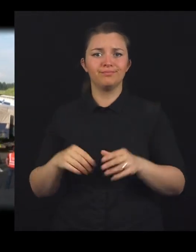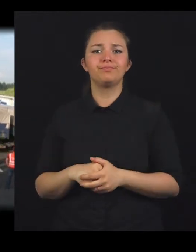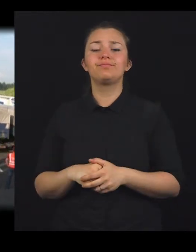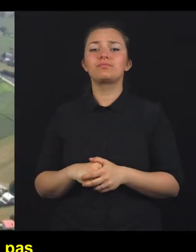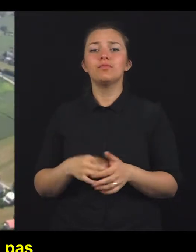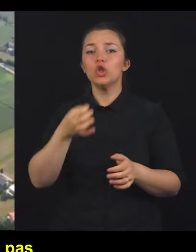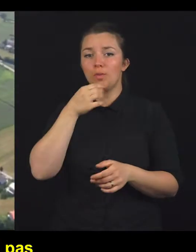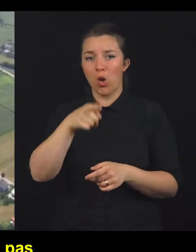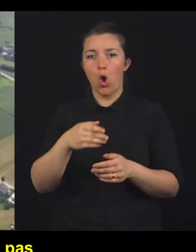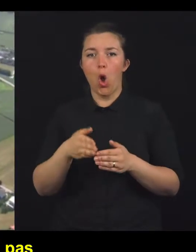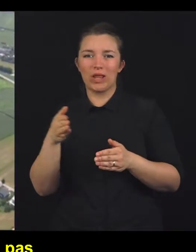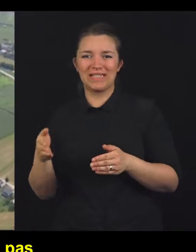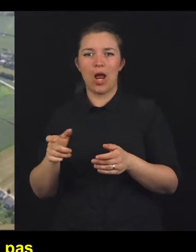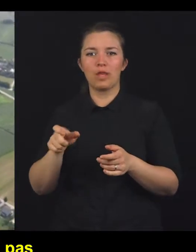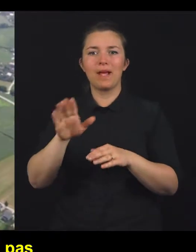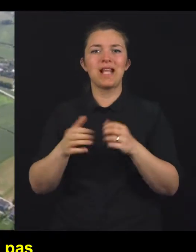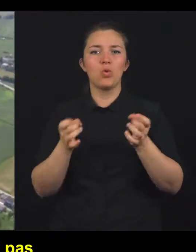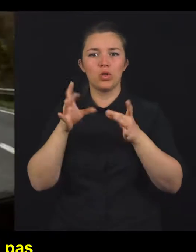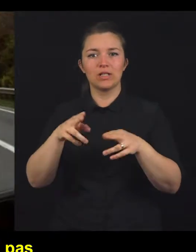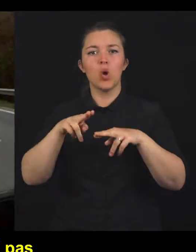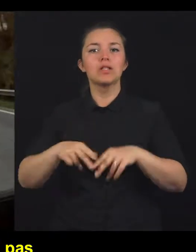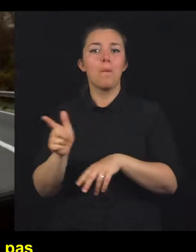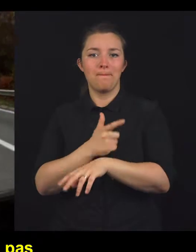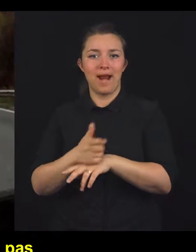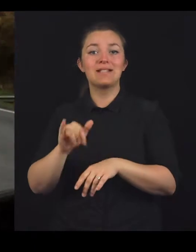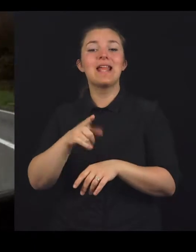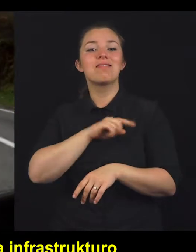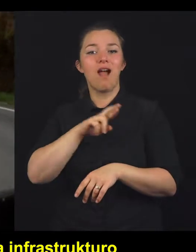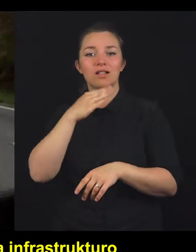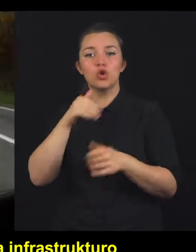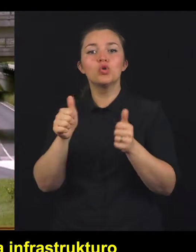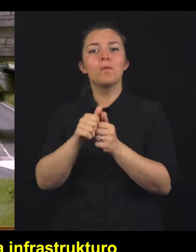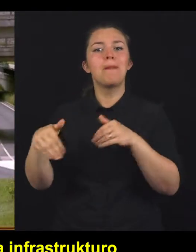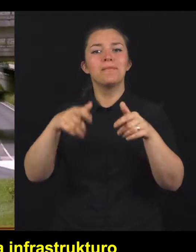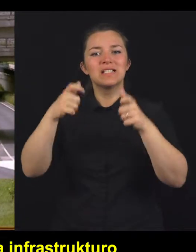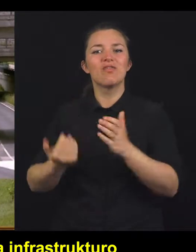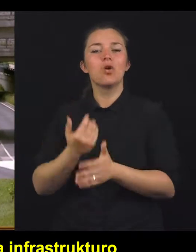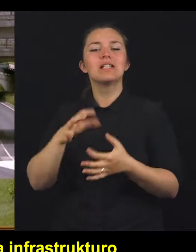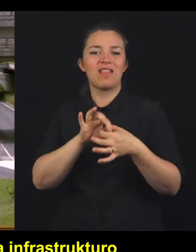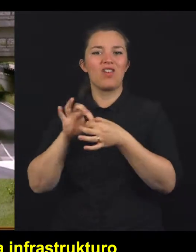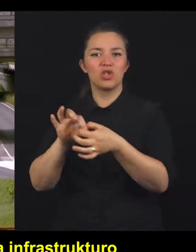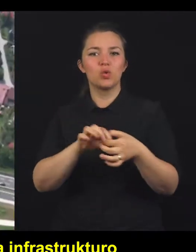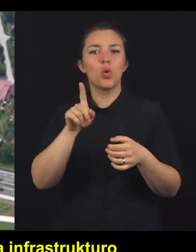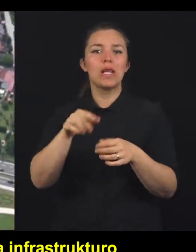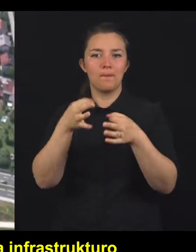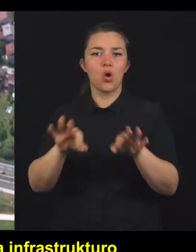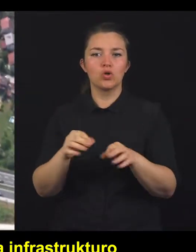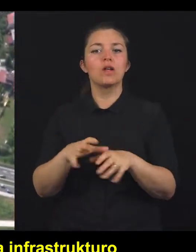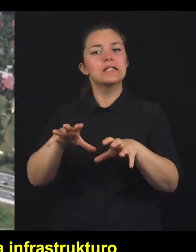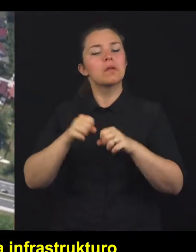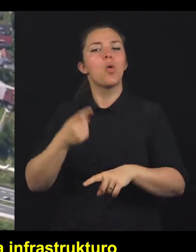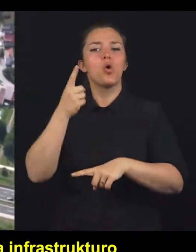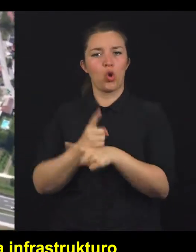utripalke. Čeprav naj bi odstavni pas na avtocestah ostal prazen, je DARS skupaj z Ministrstvom za infrastrukturo in